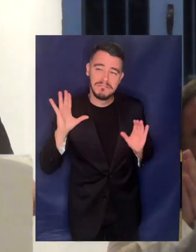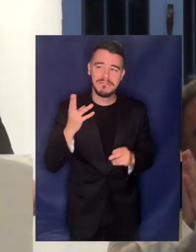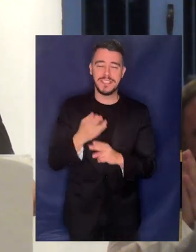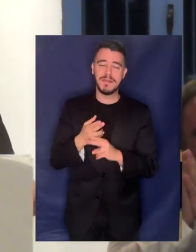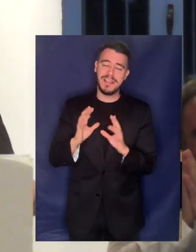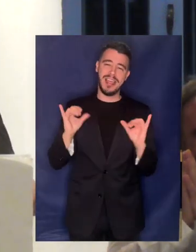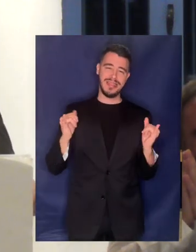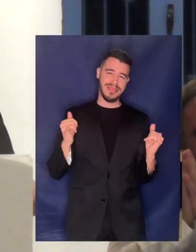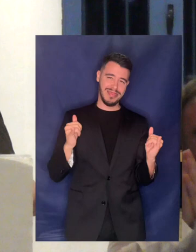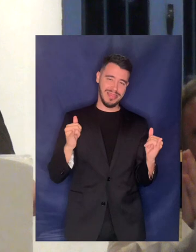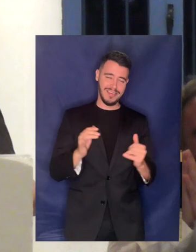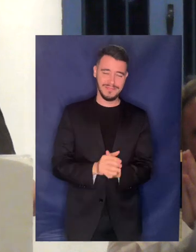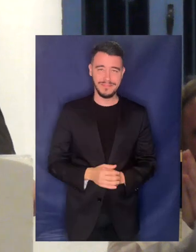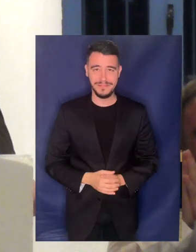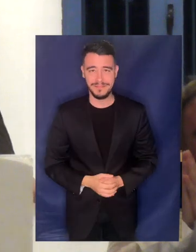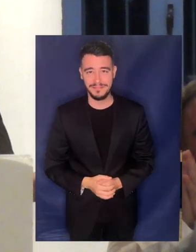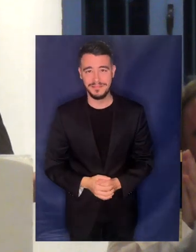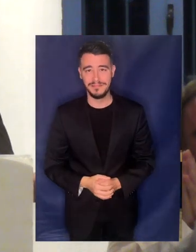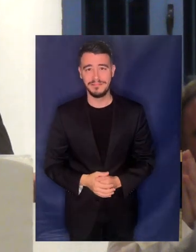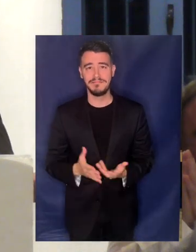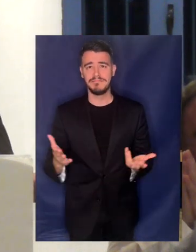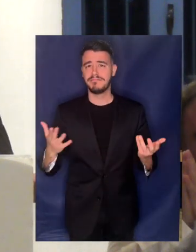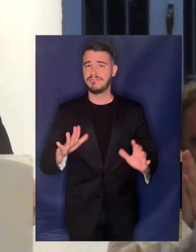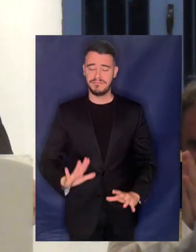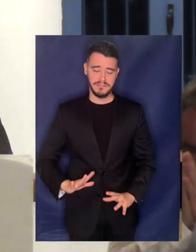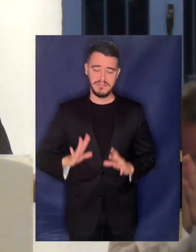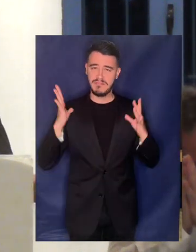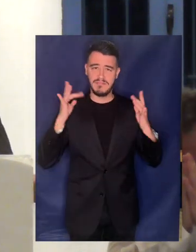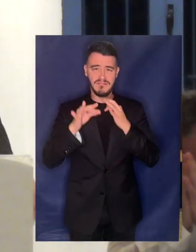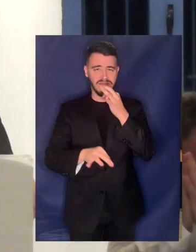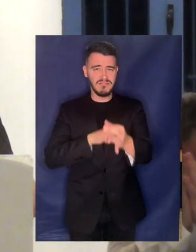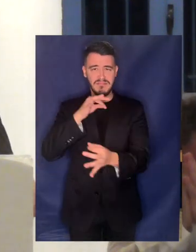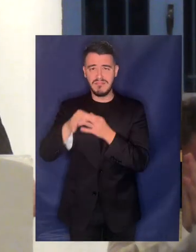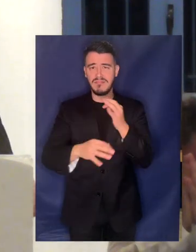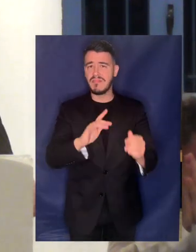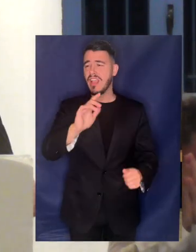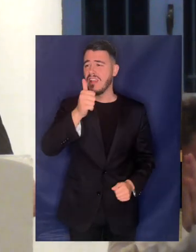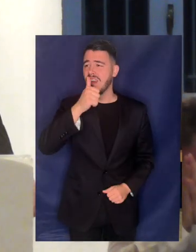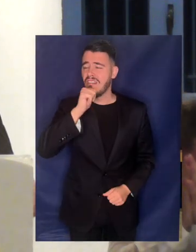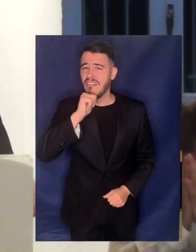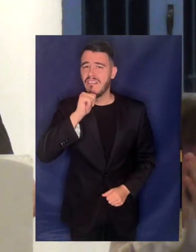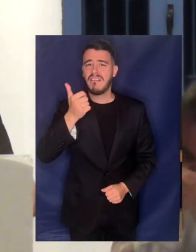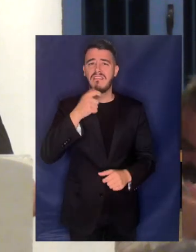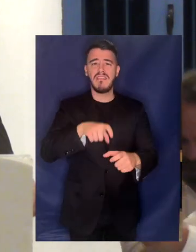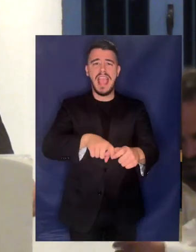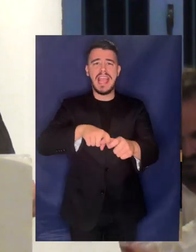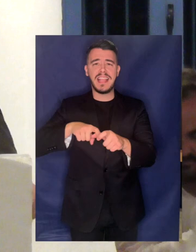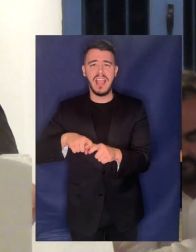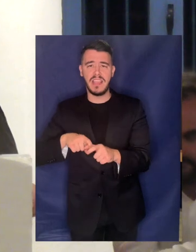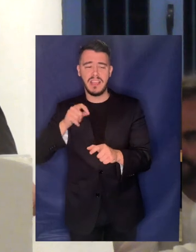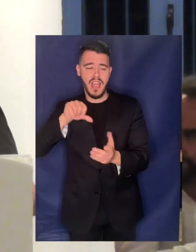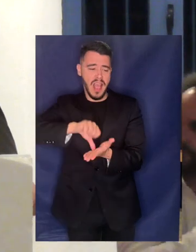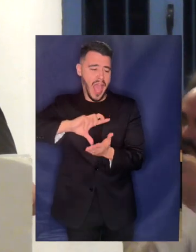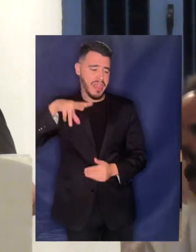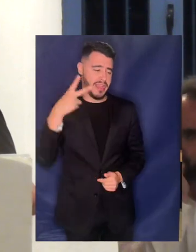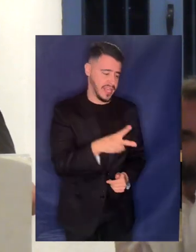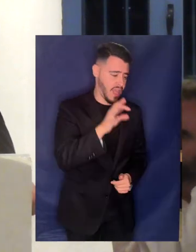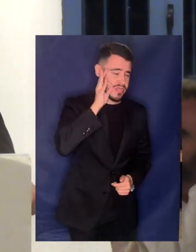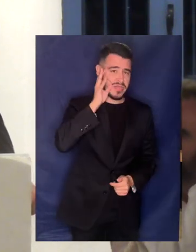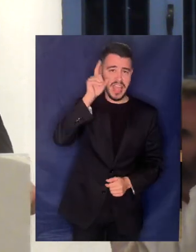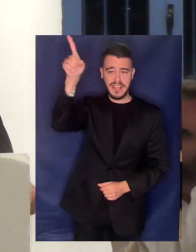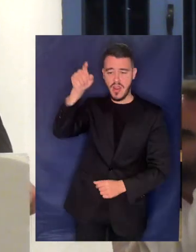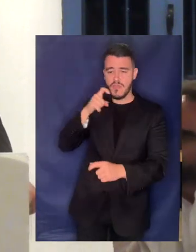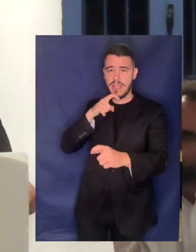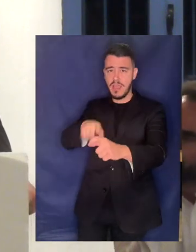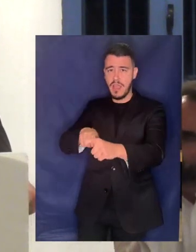αστεύουμε ξέρετε κάτι δεν θα μιλήσω για το νερό ούτε για την ΑΙΔΑΚ ούτε για την ΑΙΑΦ θα μιλήσω για αγώνες και